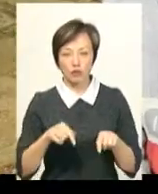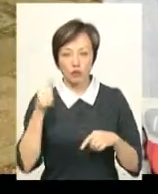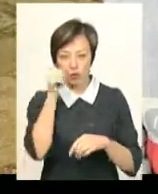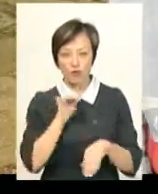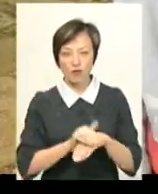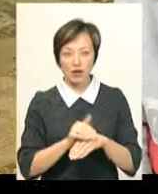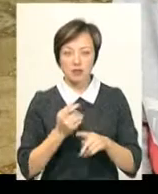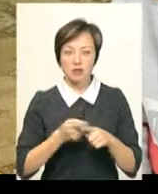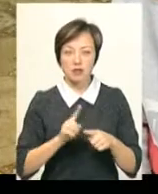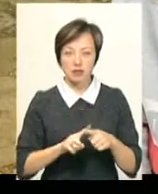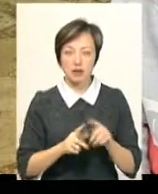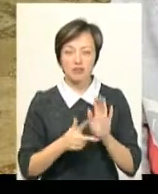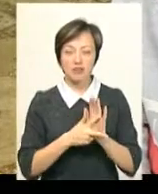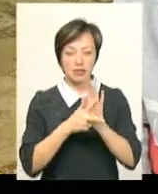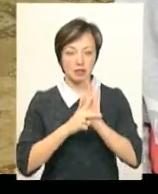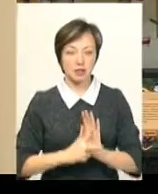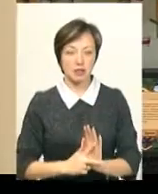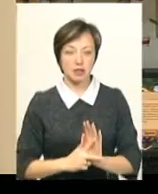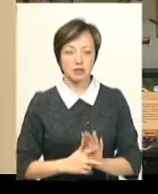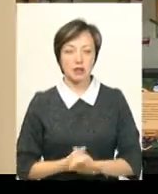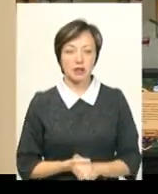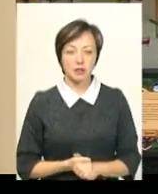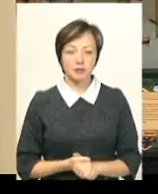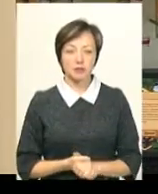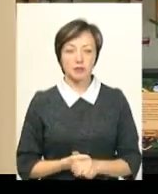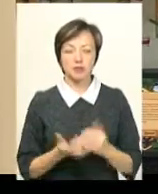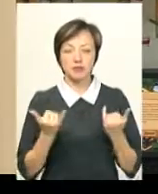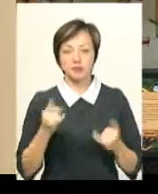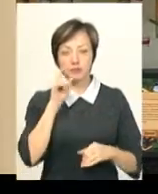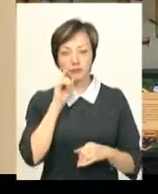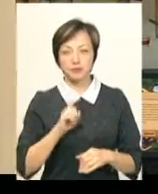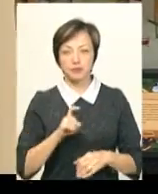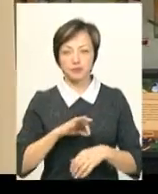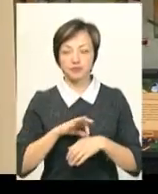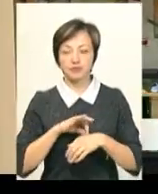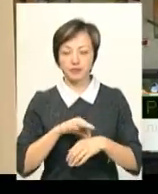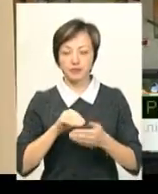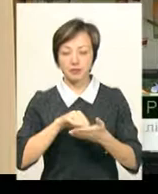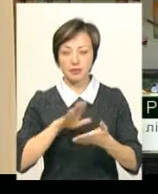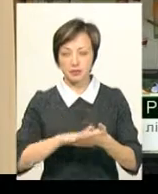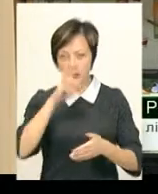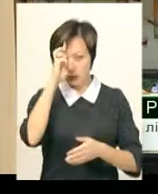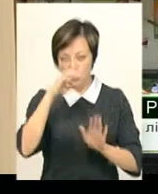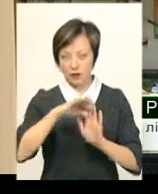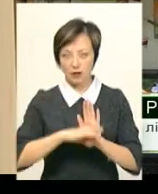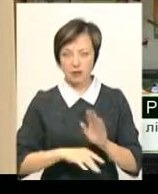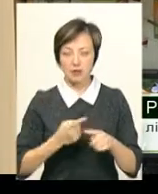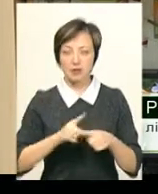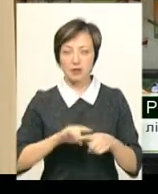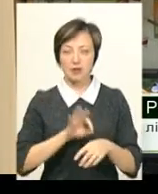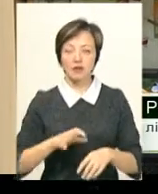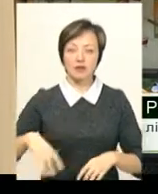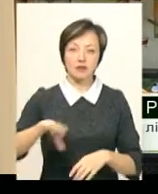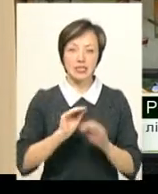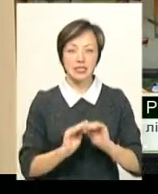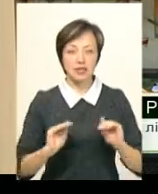року виявили цукровий діабет, 8 місяців. Зараз в Україні ведеться державний реєстр цукрового діабету. Всі дітки